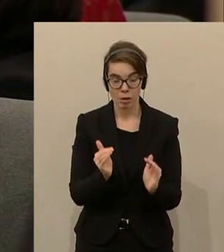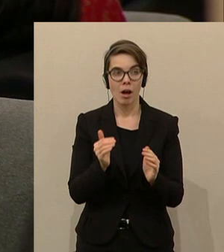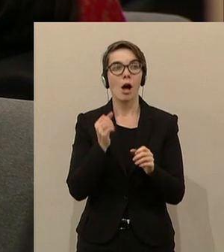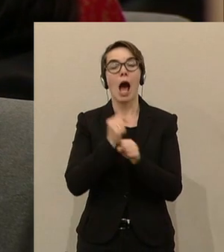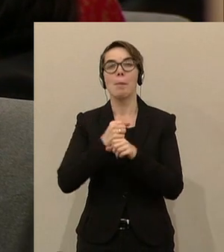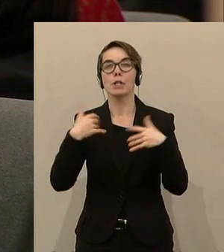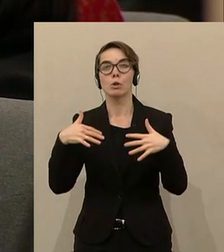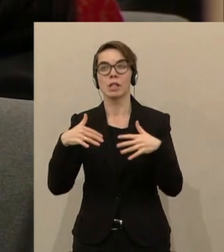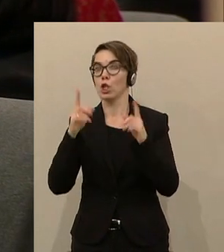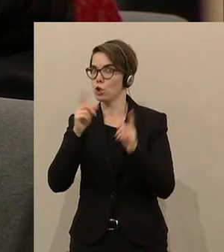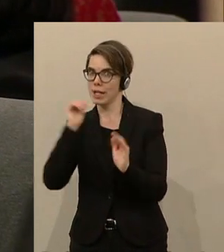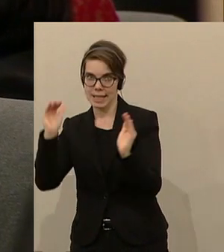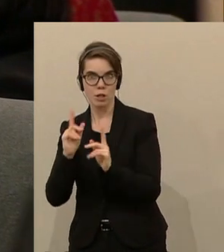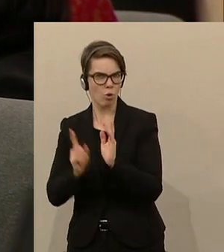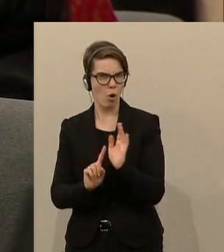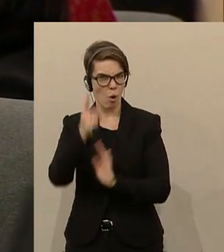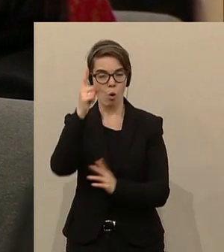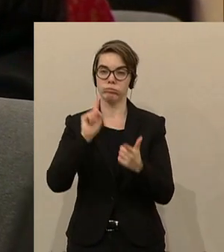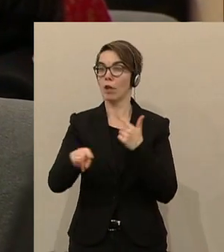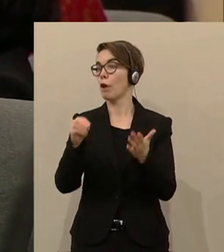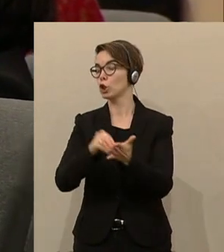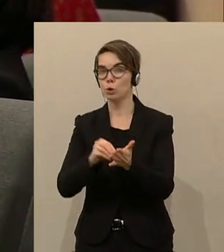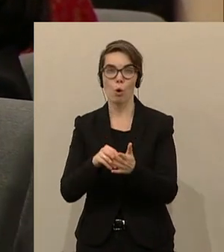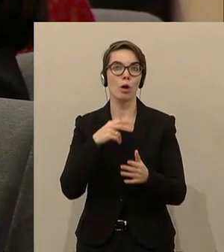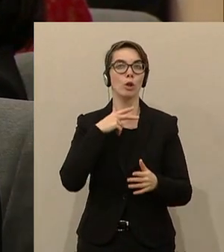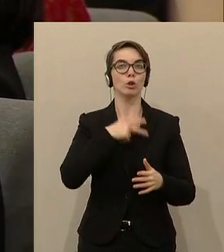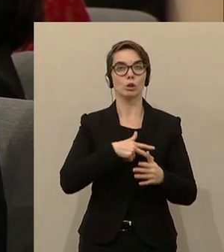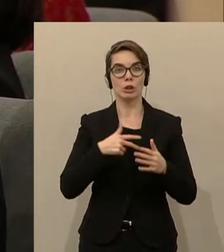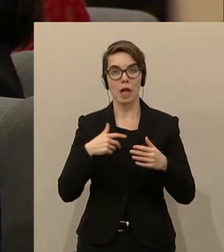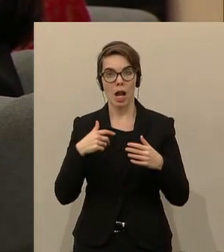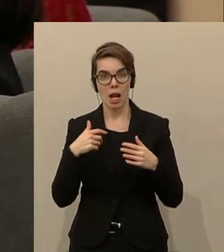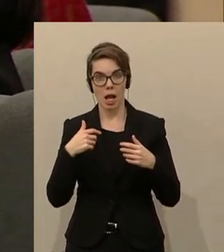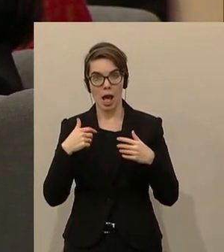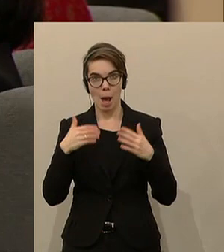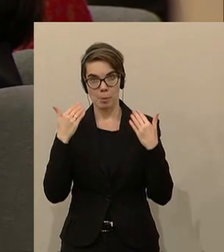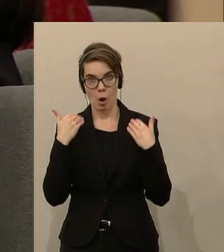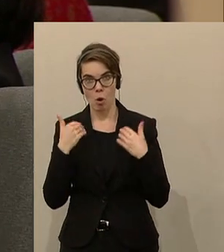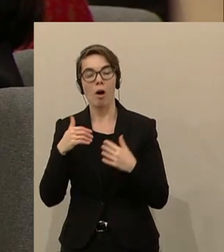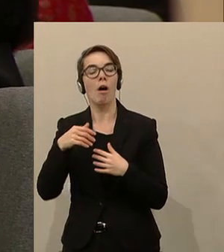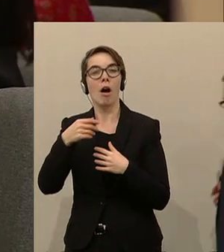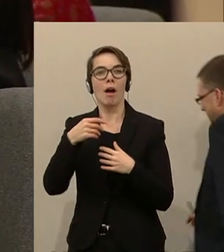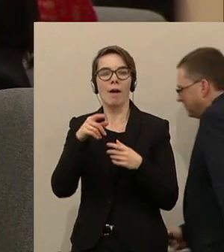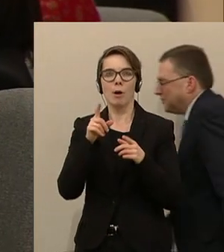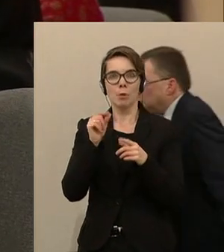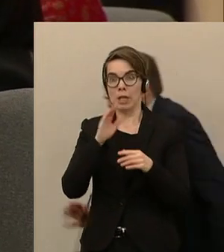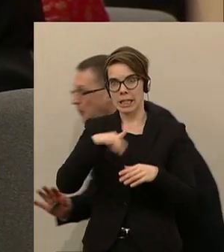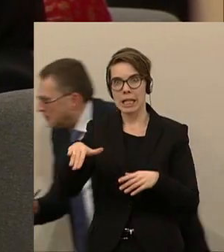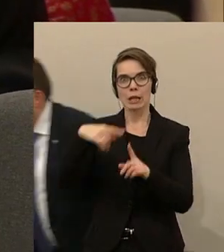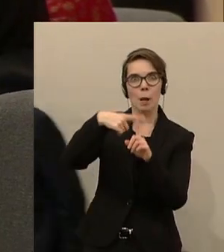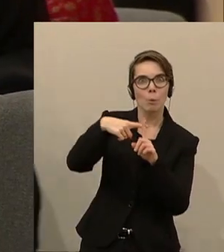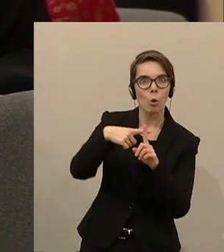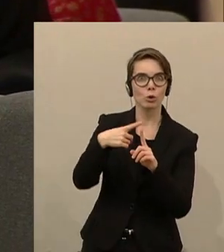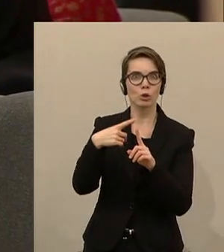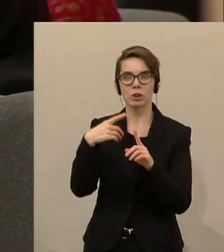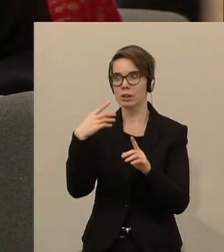sinkt, sondern hoch bleibt. Was wird weiter gemacht? Sozialabbau. Hartz IV wird eingeführt. Der Kinderbonus wird eingeführt.